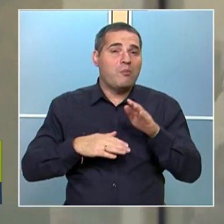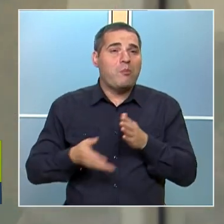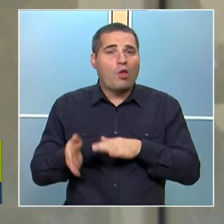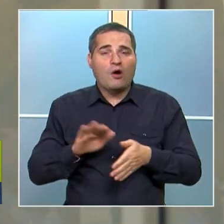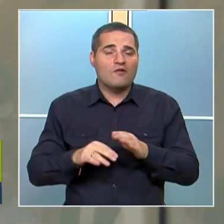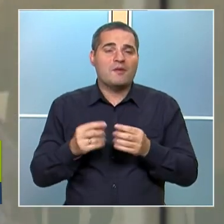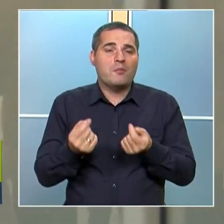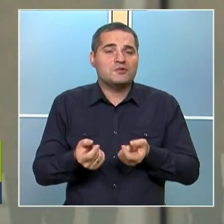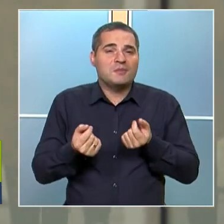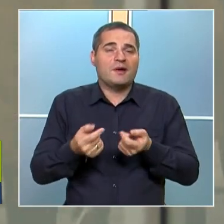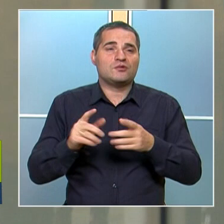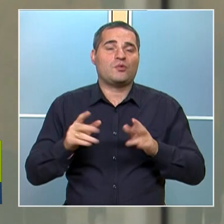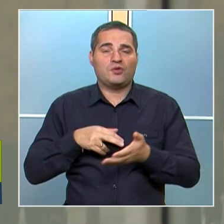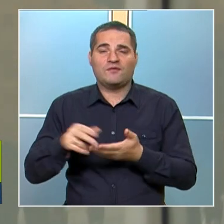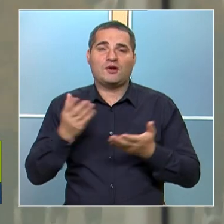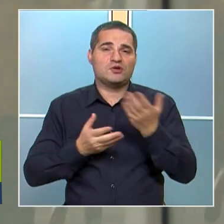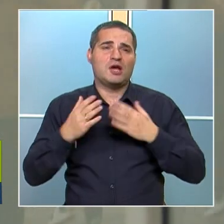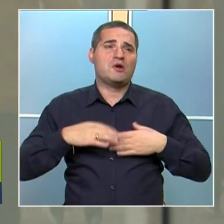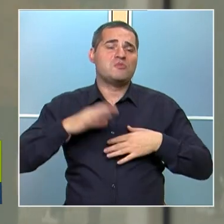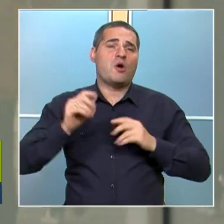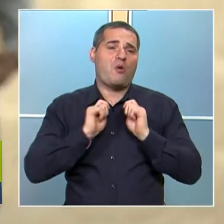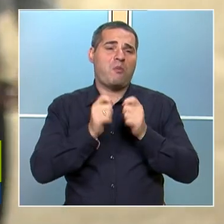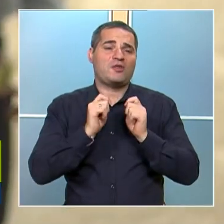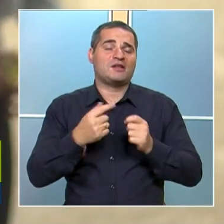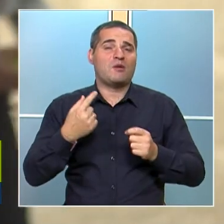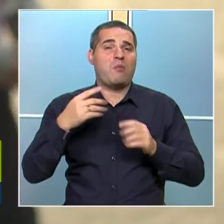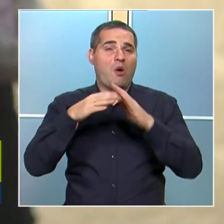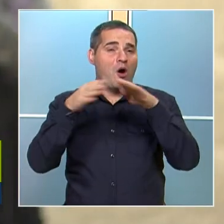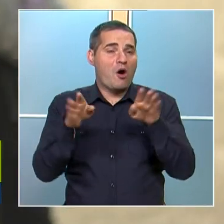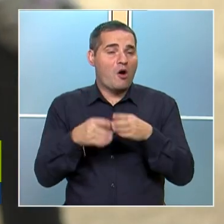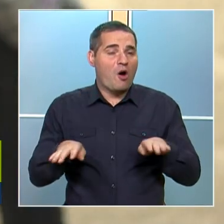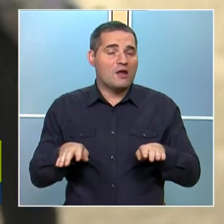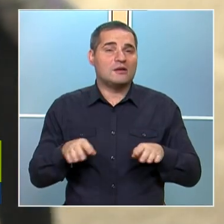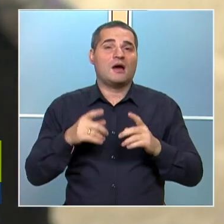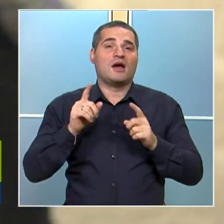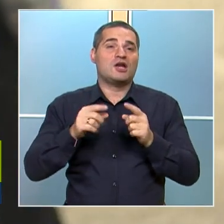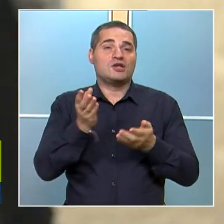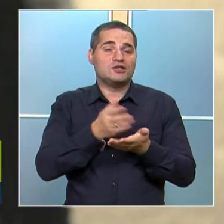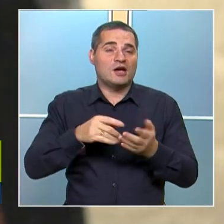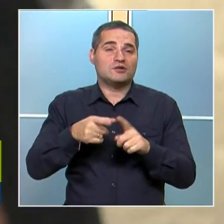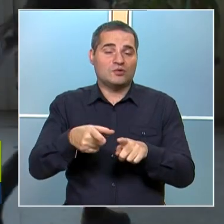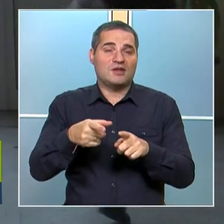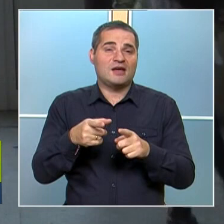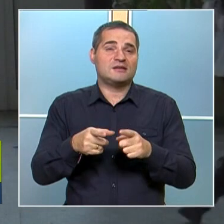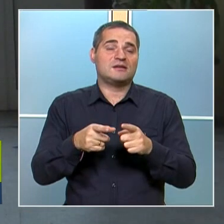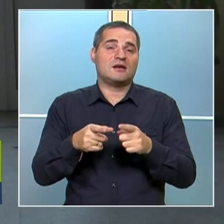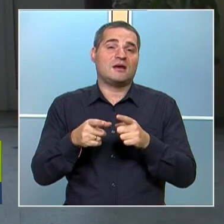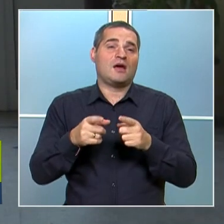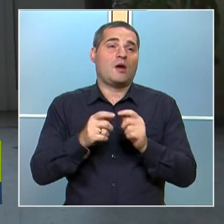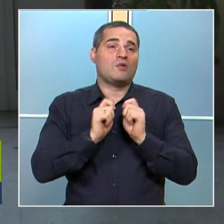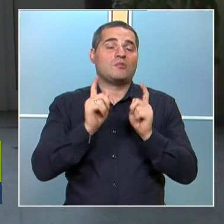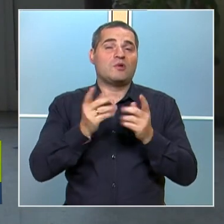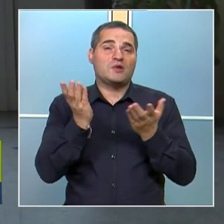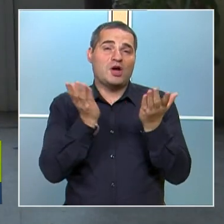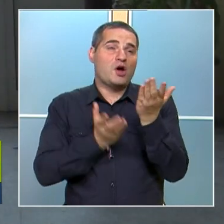училище. Имаше много подаръци по коледа. Част от тези подаръци съвсем спокойно могат да бъдат ученически пособия.